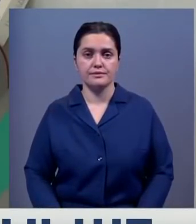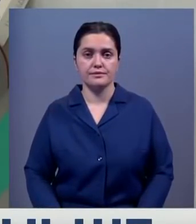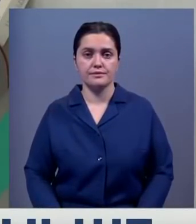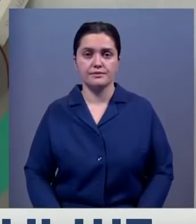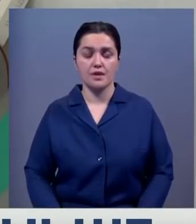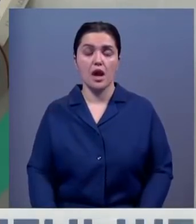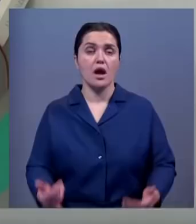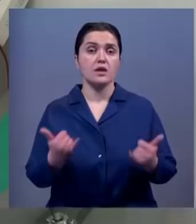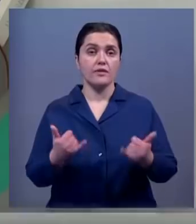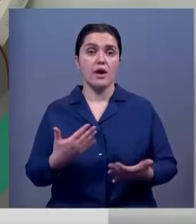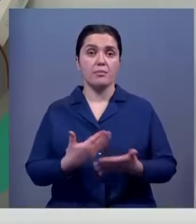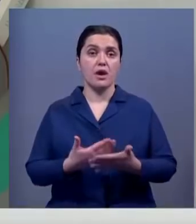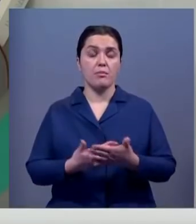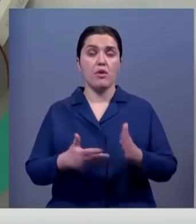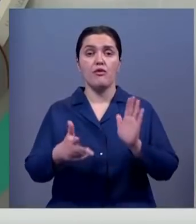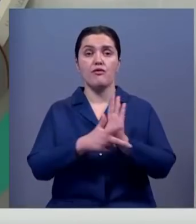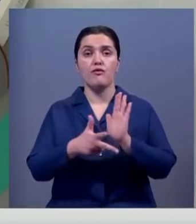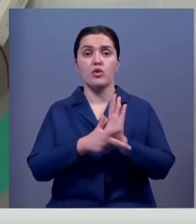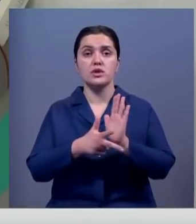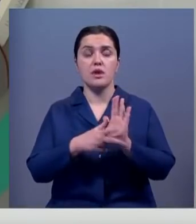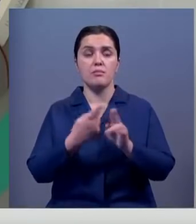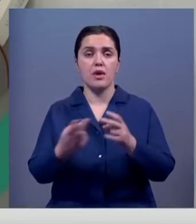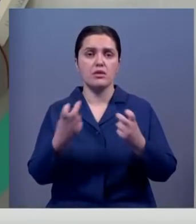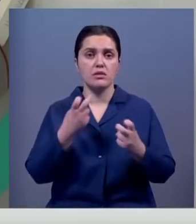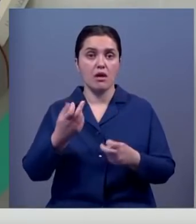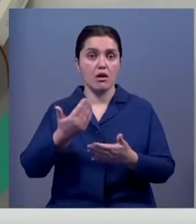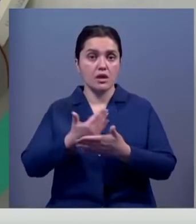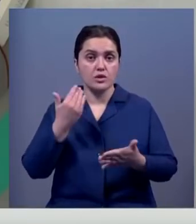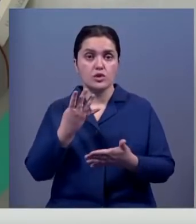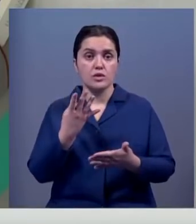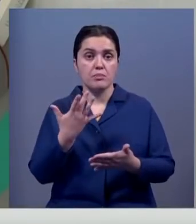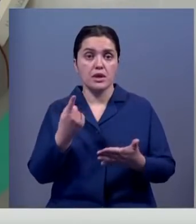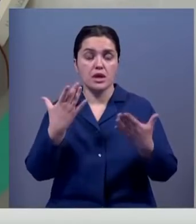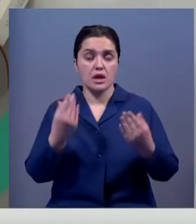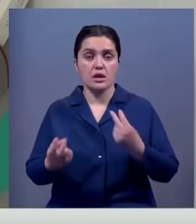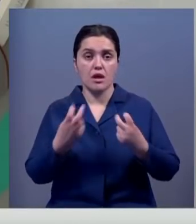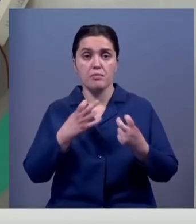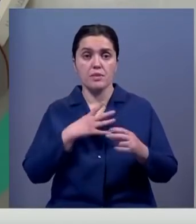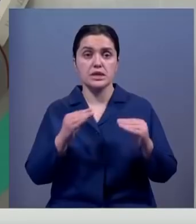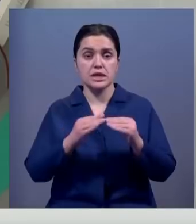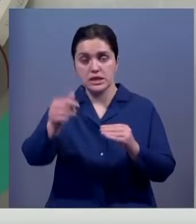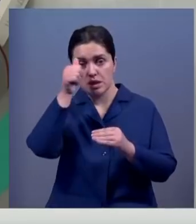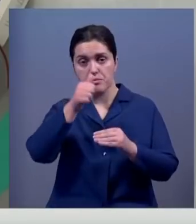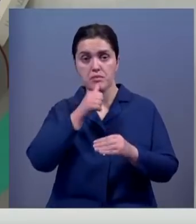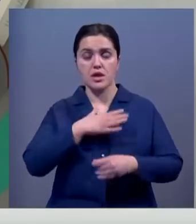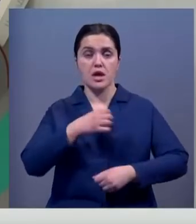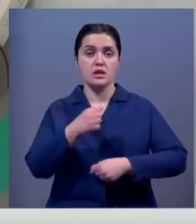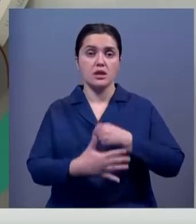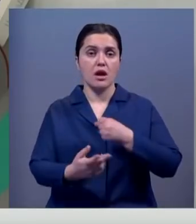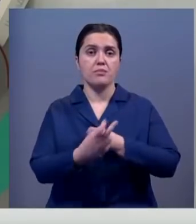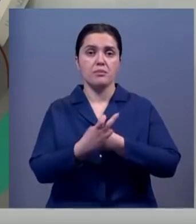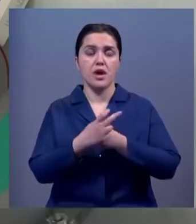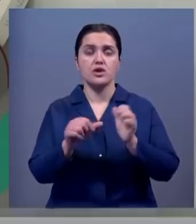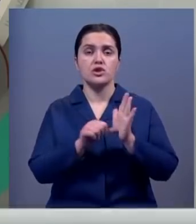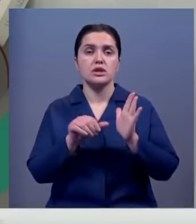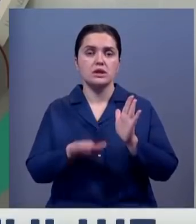Сегодня, к примеру, 8 доноров пришли. Раньше 45 в день принимали. Всего же за 10 месяцев наш центр посетили свыше 6